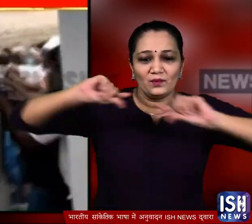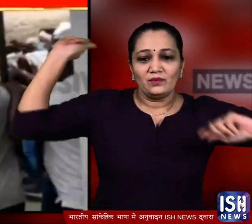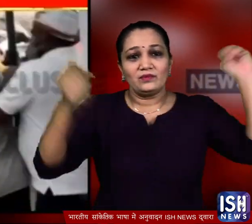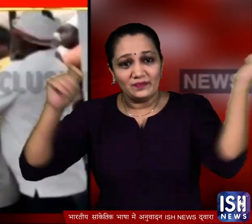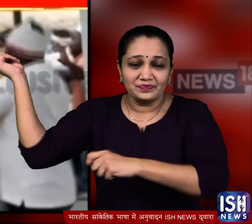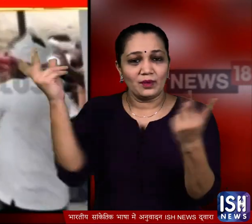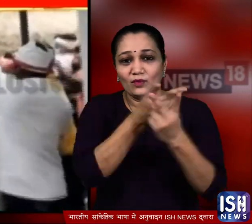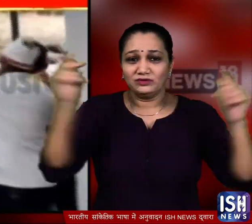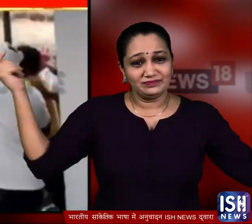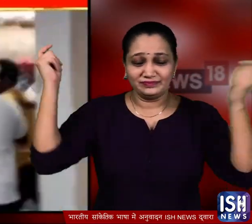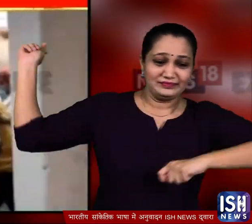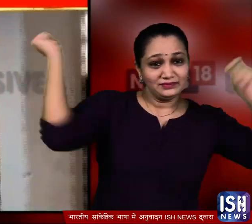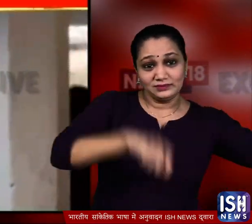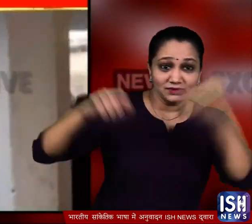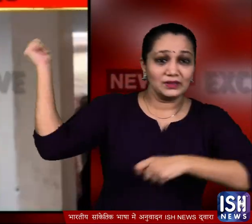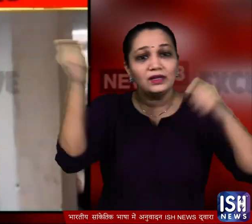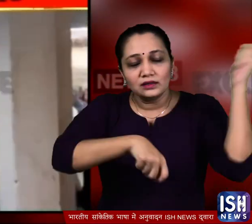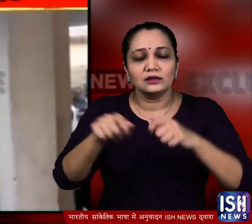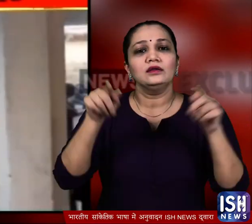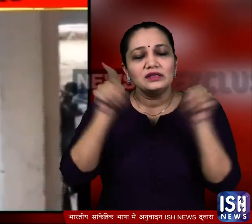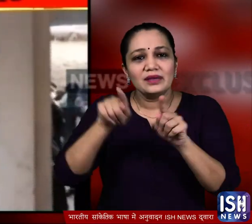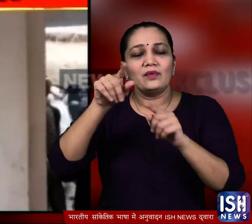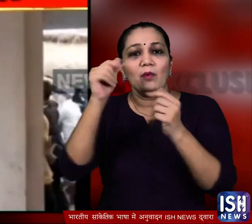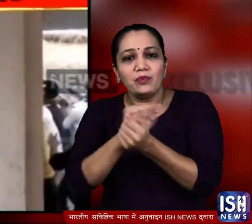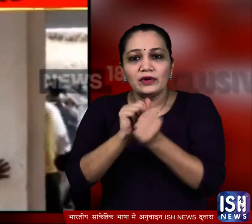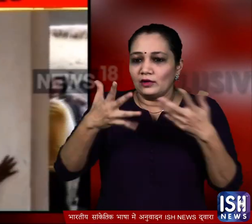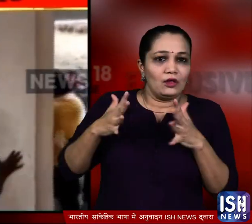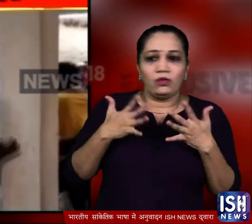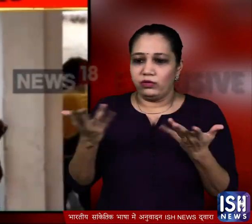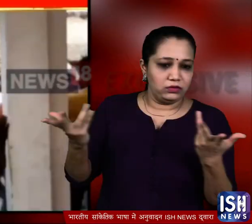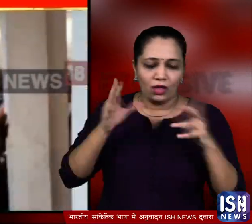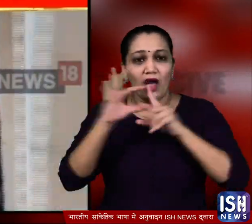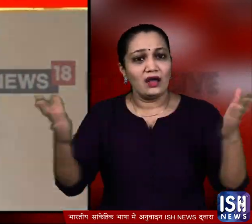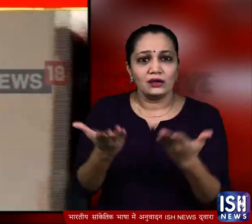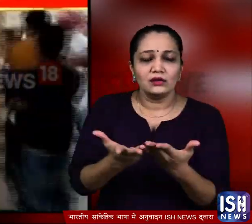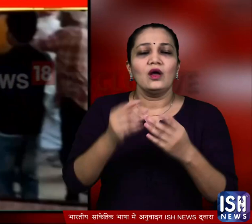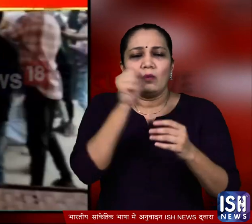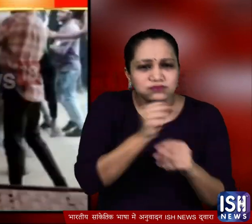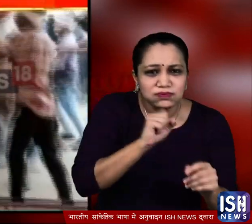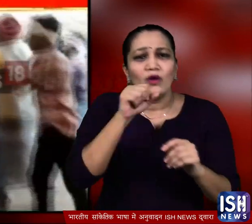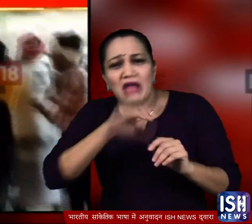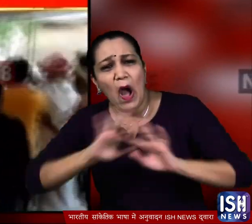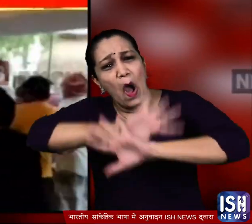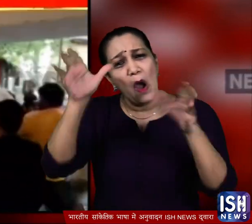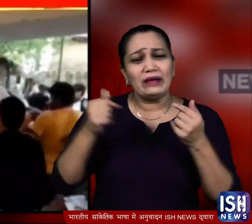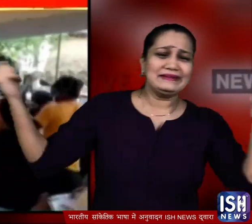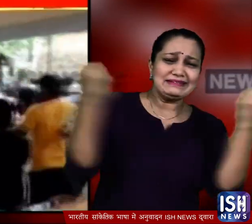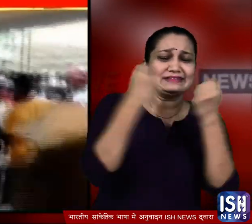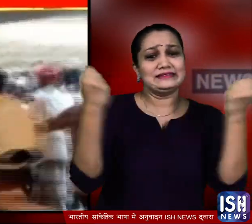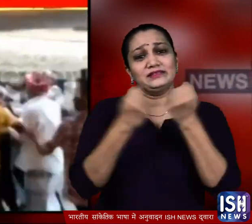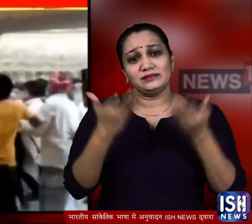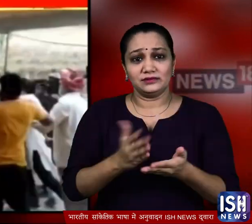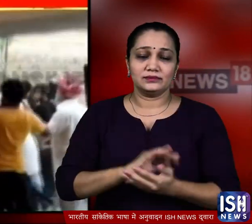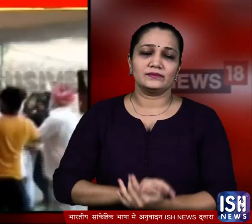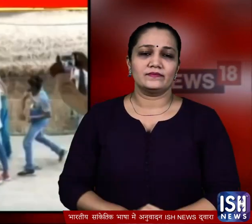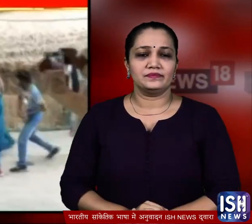लाठियों से लैस दो पक्षों के लोग एक दूसरे पर इस पदर तूट पड़े कि वहां मौझूद पुलिस वालों के भी आत्माउं फूल गए क्या बूढ़ है और क्या जवान सब एक दूसरे